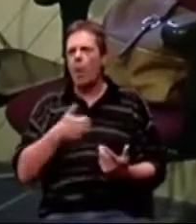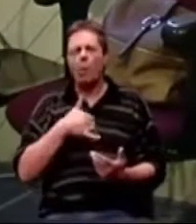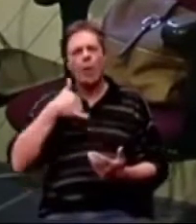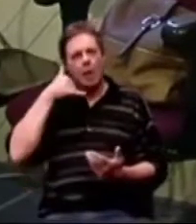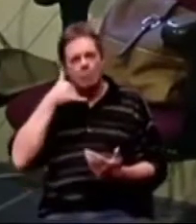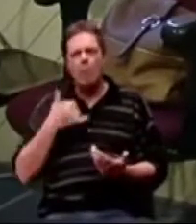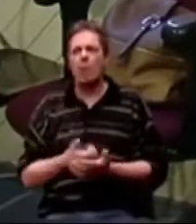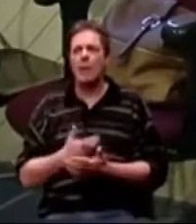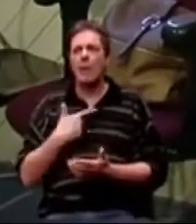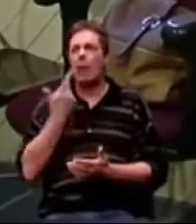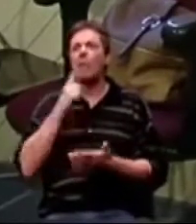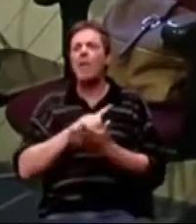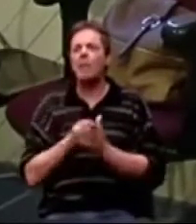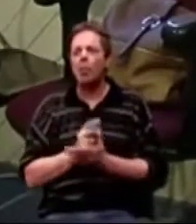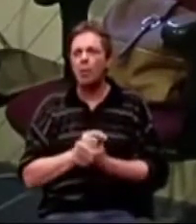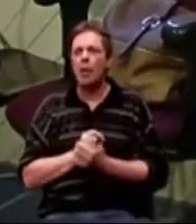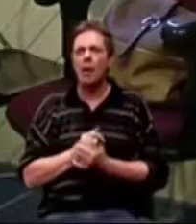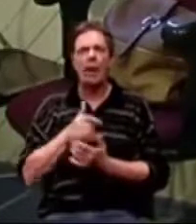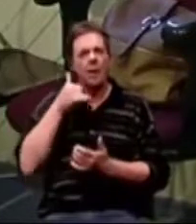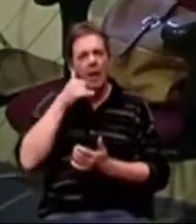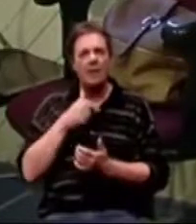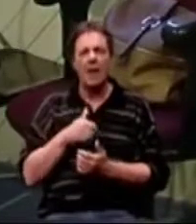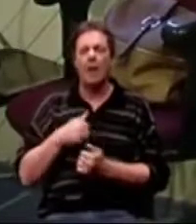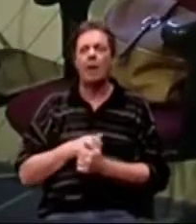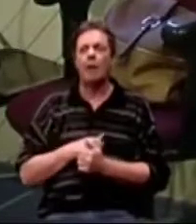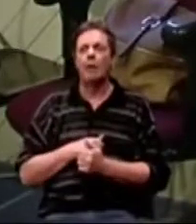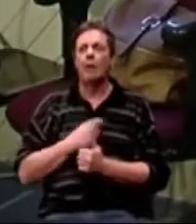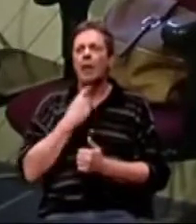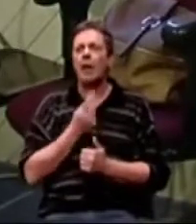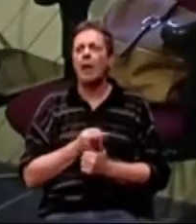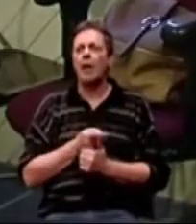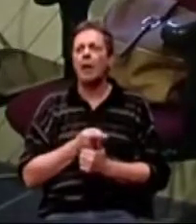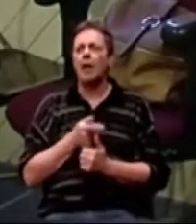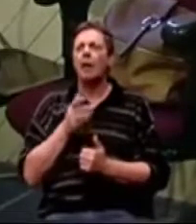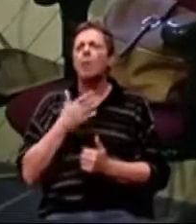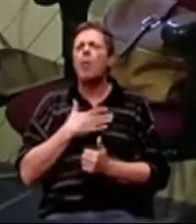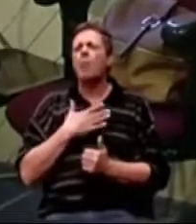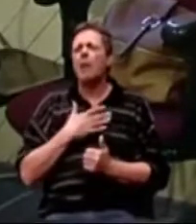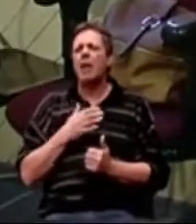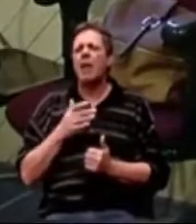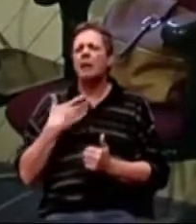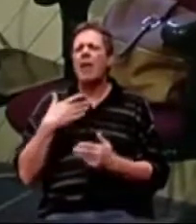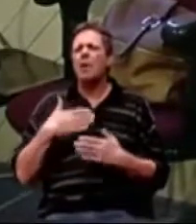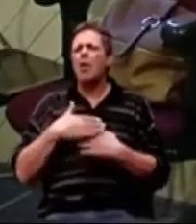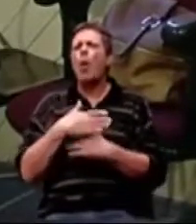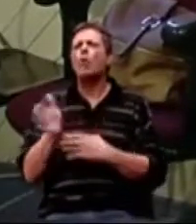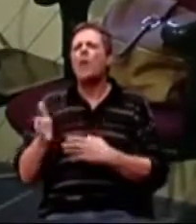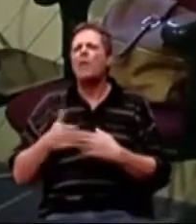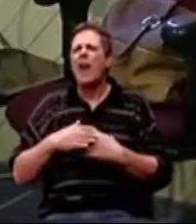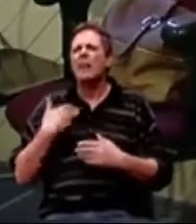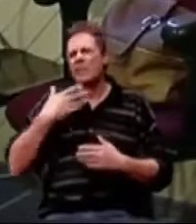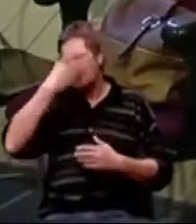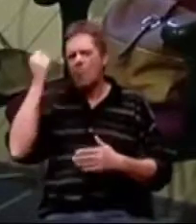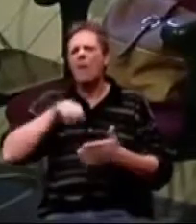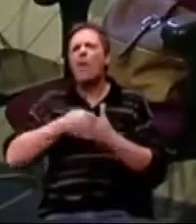sobom i nakon dvije minuta ga je nazvala mobitelom i rekla je, daj bude ljube za nodim i otvori vrata, zabravila sam